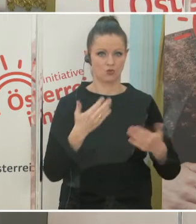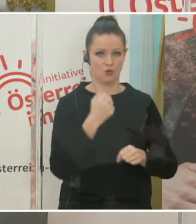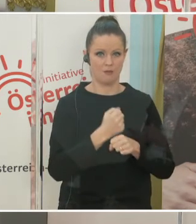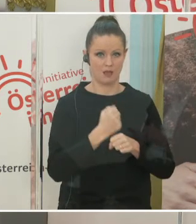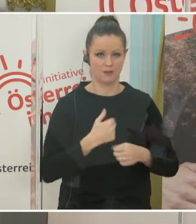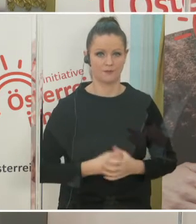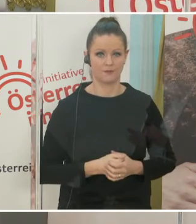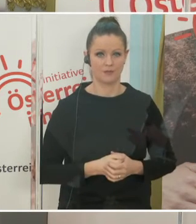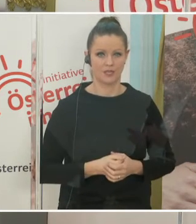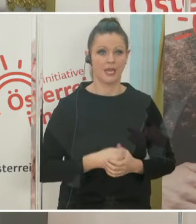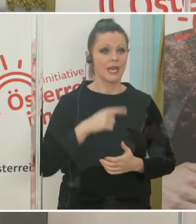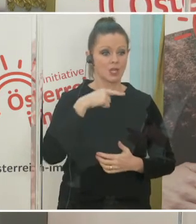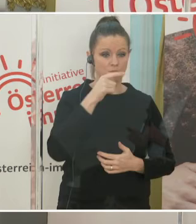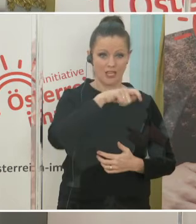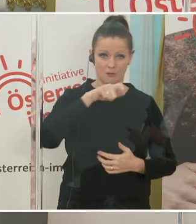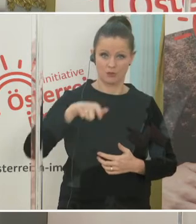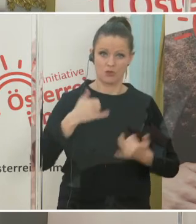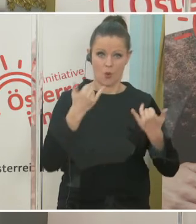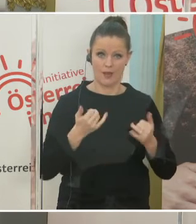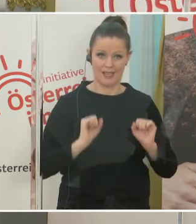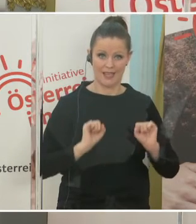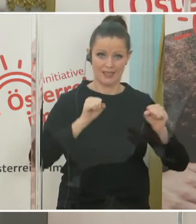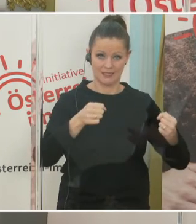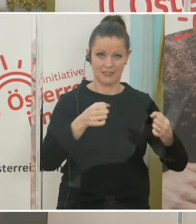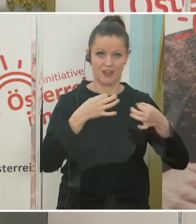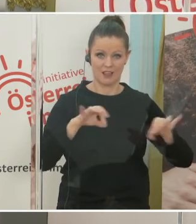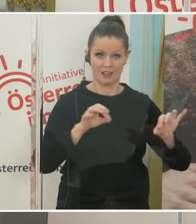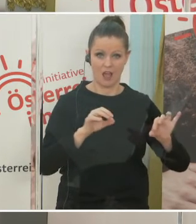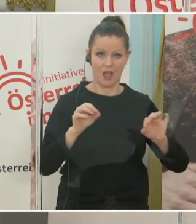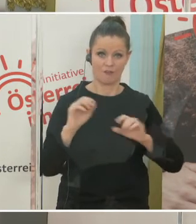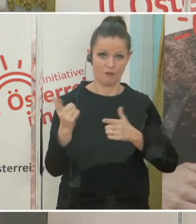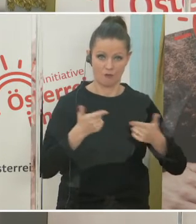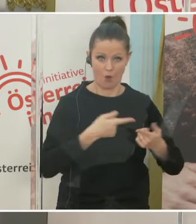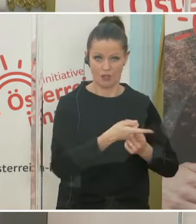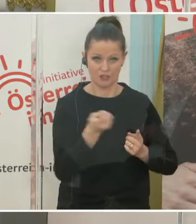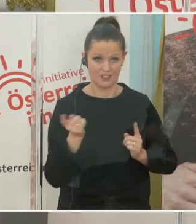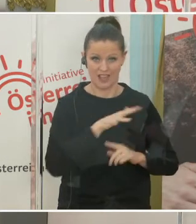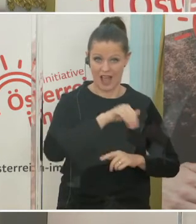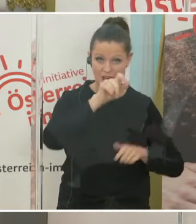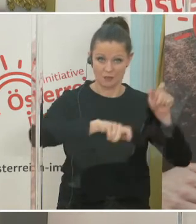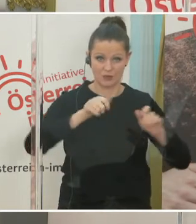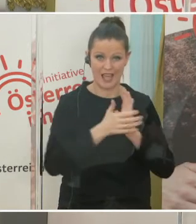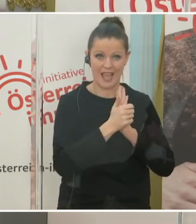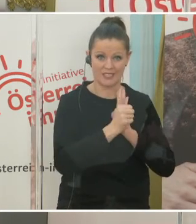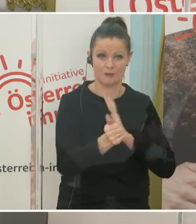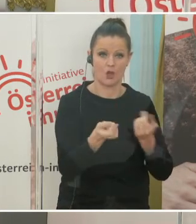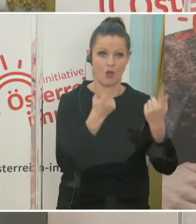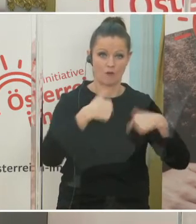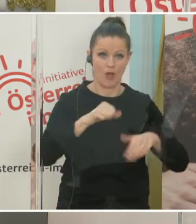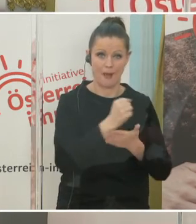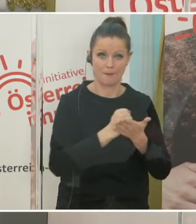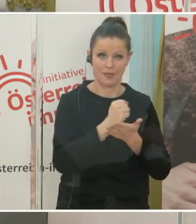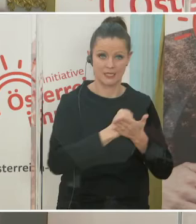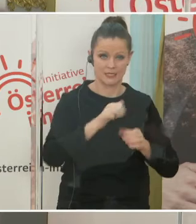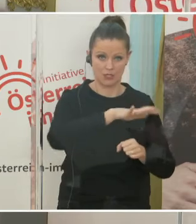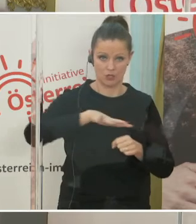Sprecherinnen und Sprecher dieser Initiative vorstellen. Das sind alles Expertinnen und Experten aus dem medizinischen Bereich